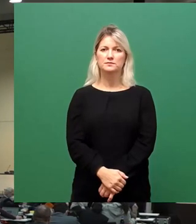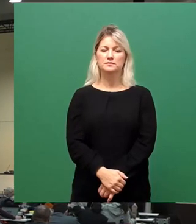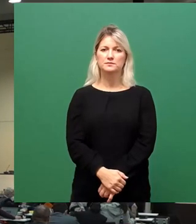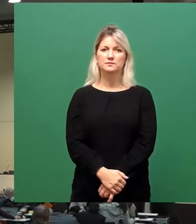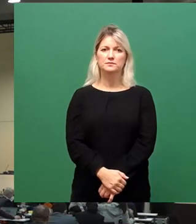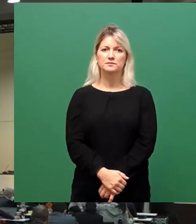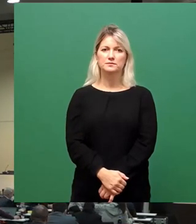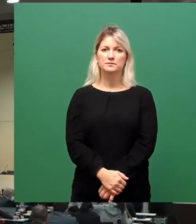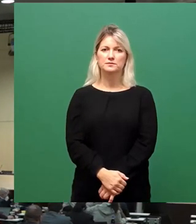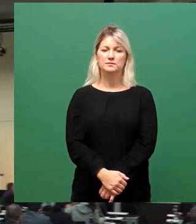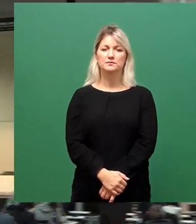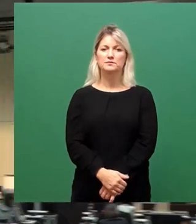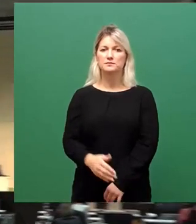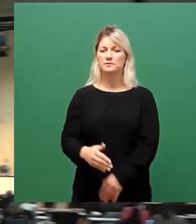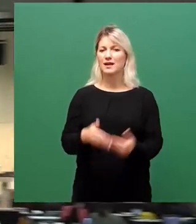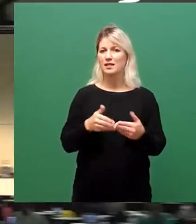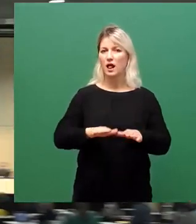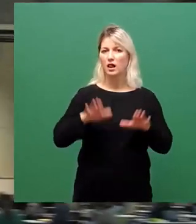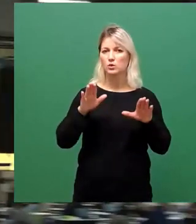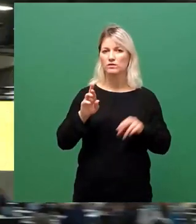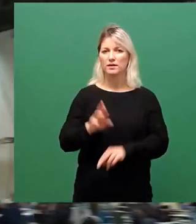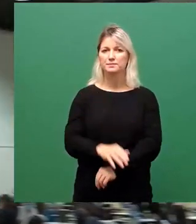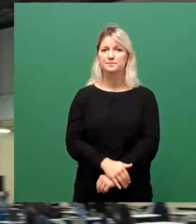Und Stimmenthaltung? Nein.